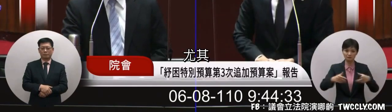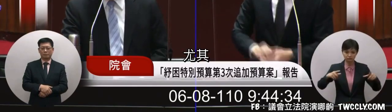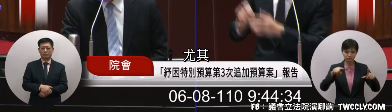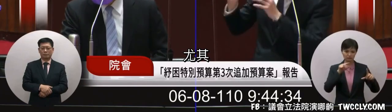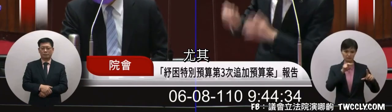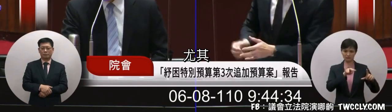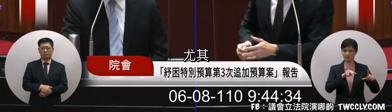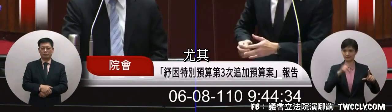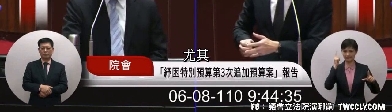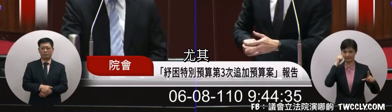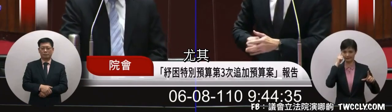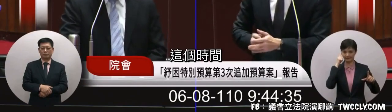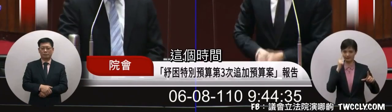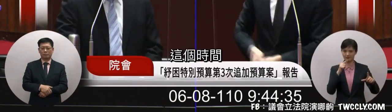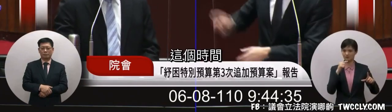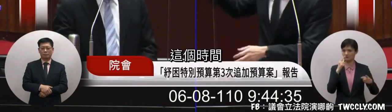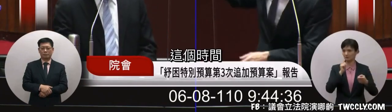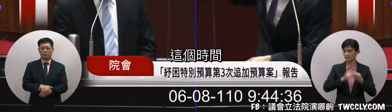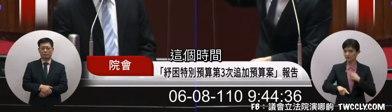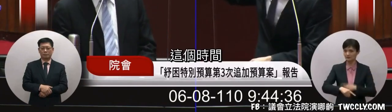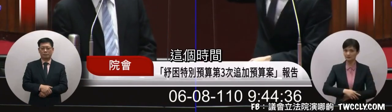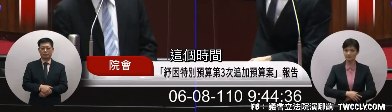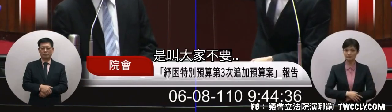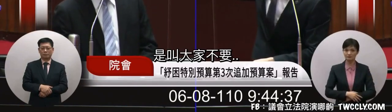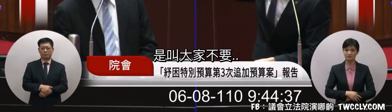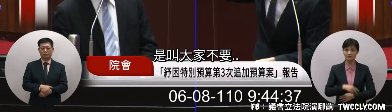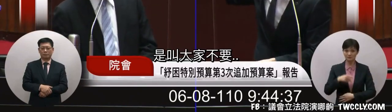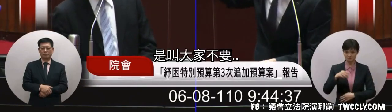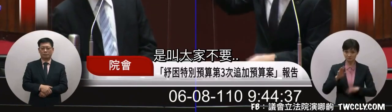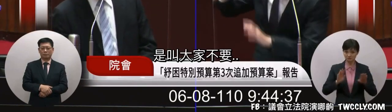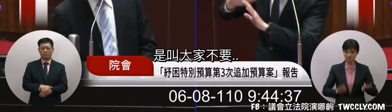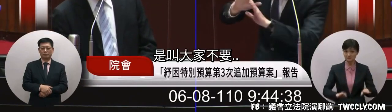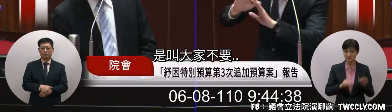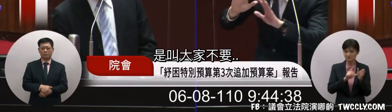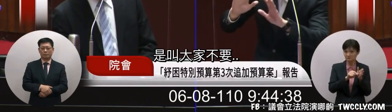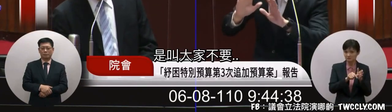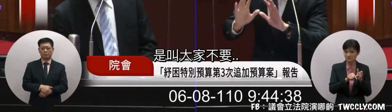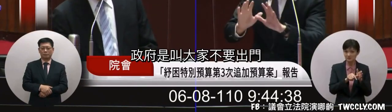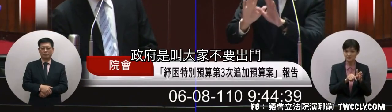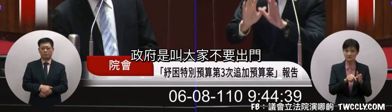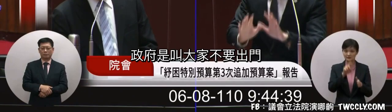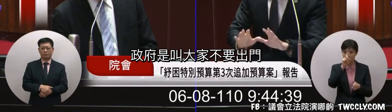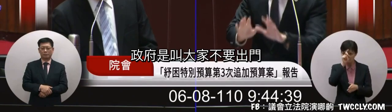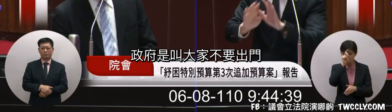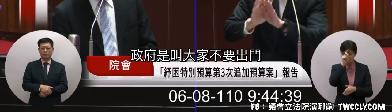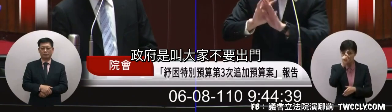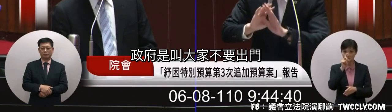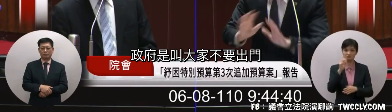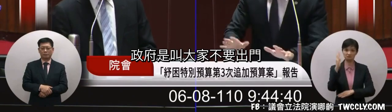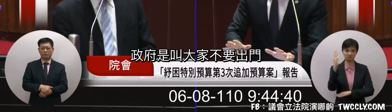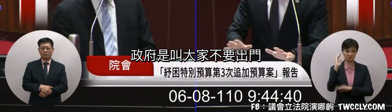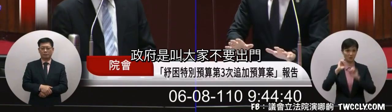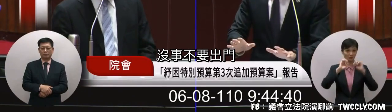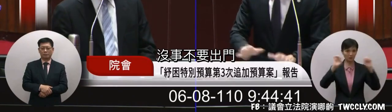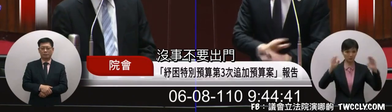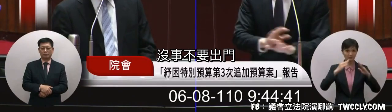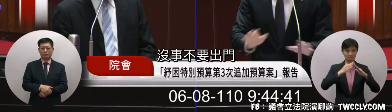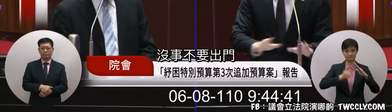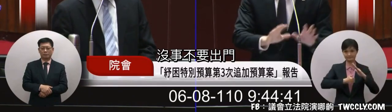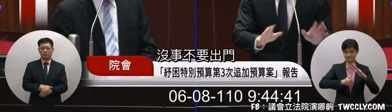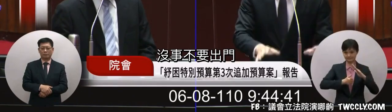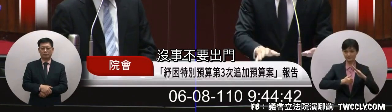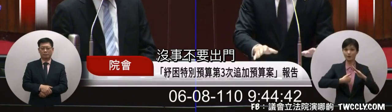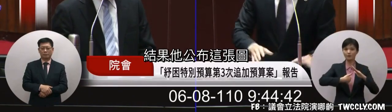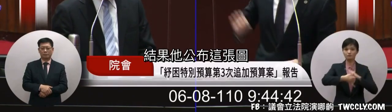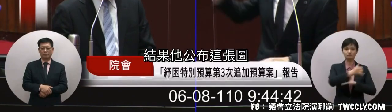高要尤其這個時間大家叫大家我們現在政府叫大家不要出門沒有